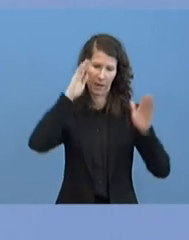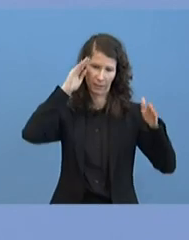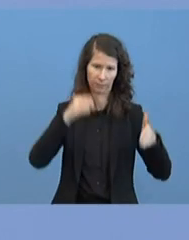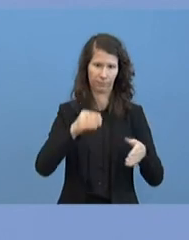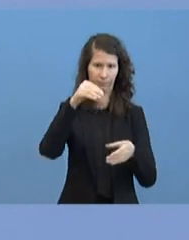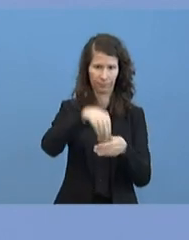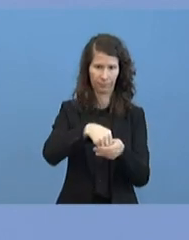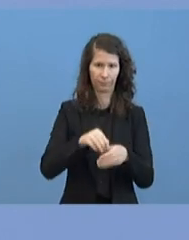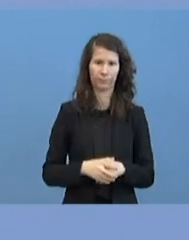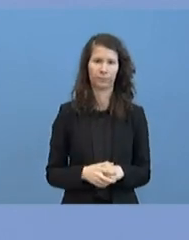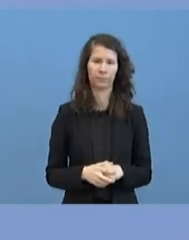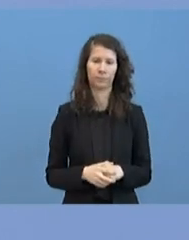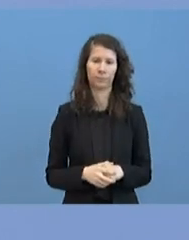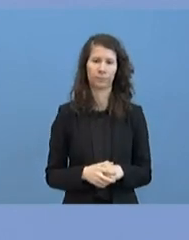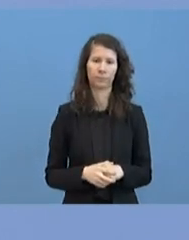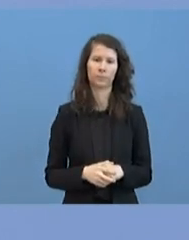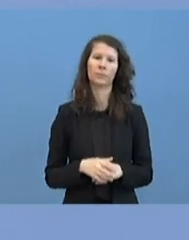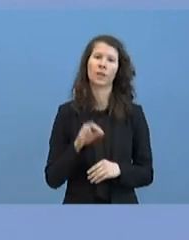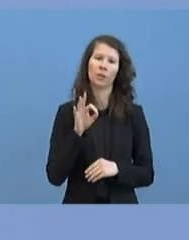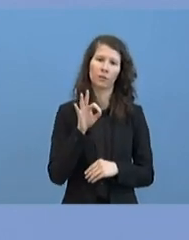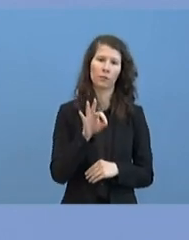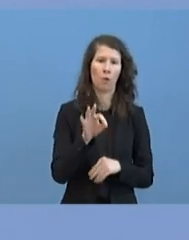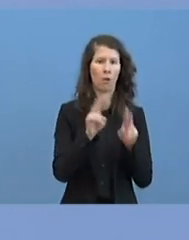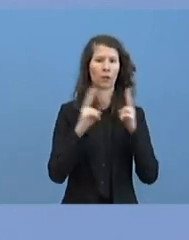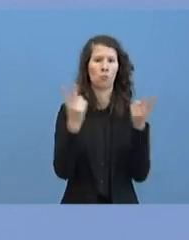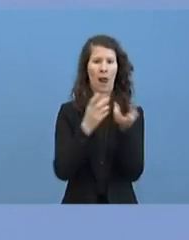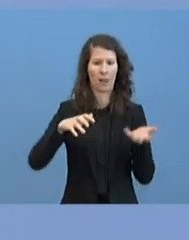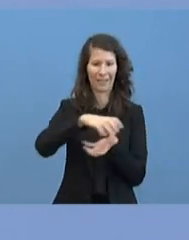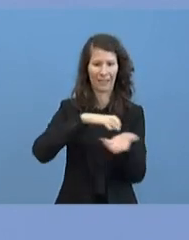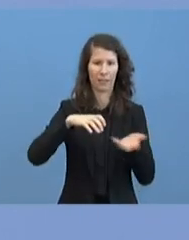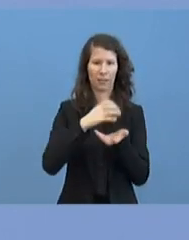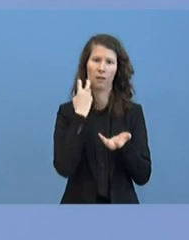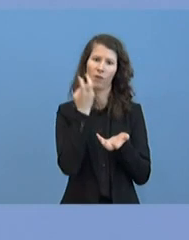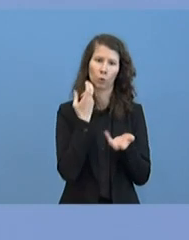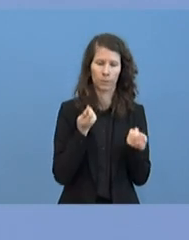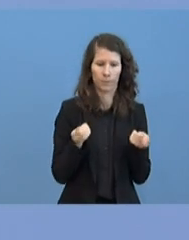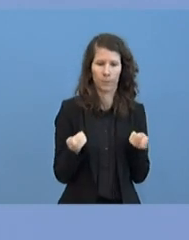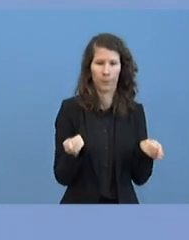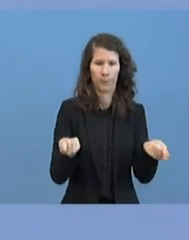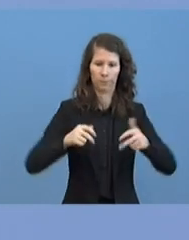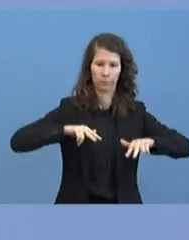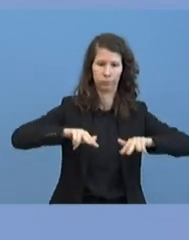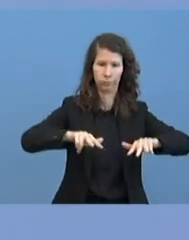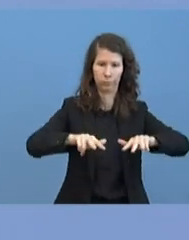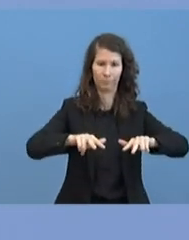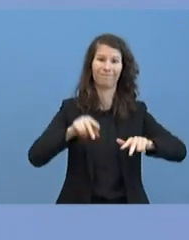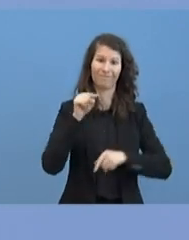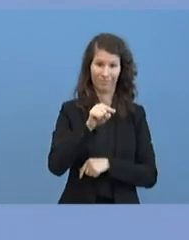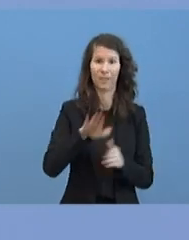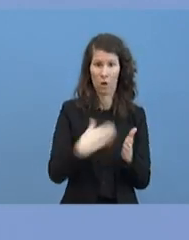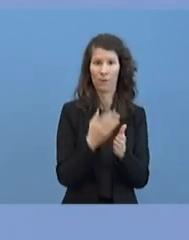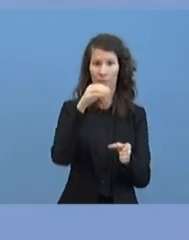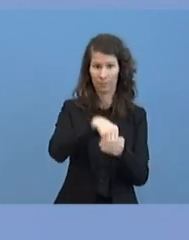zur Koordinierung und zur Bewältigung globaler Krisen. Das ist auch die Geschichte, die Entstehungsgeschichte der